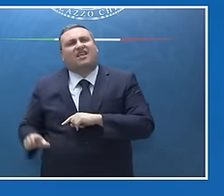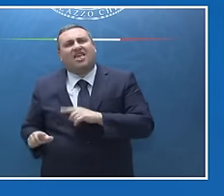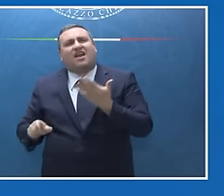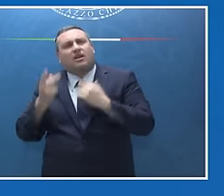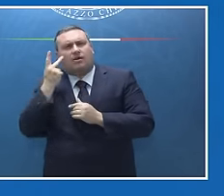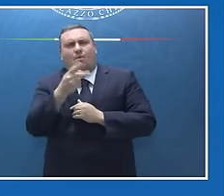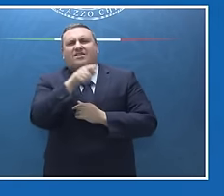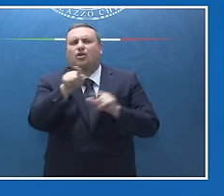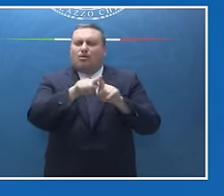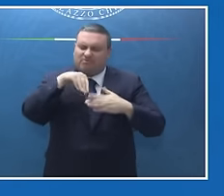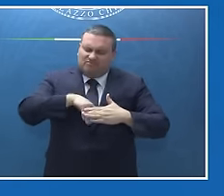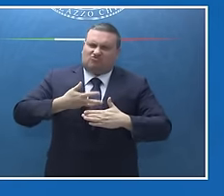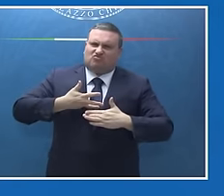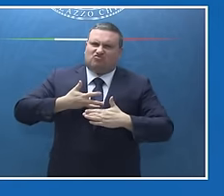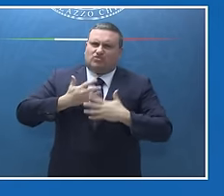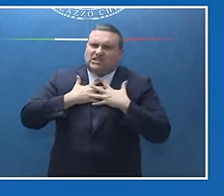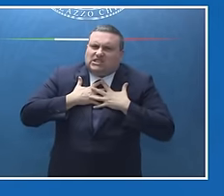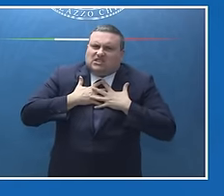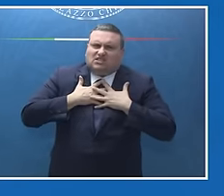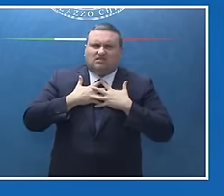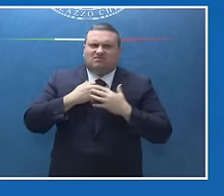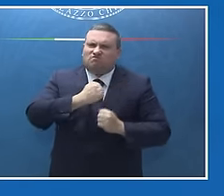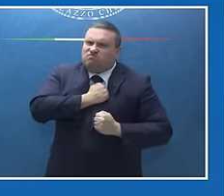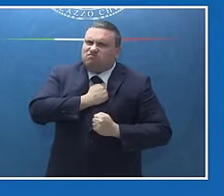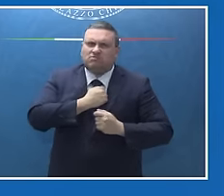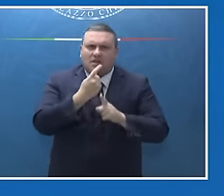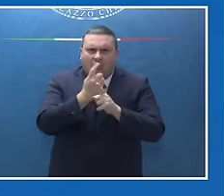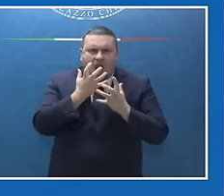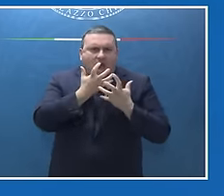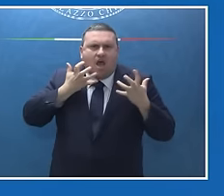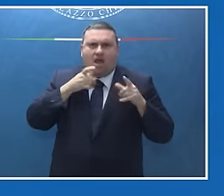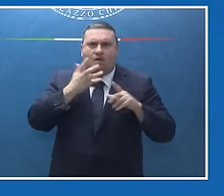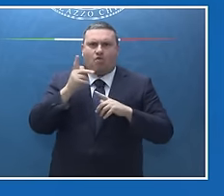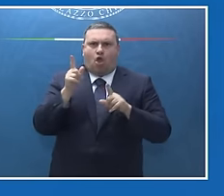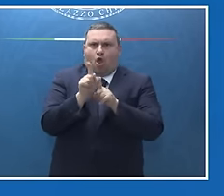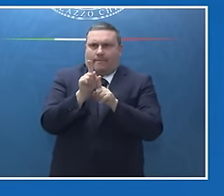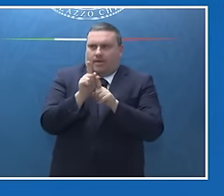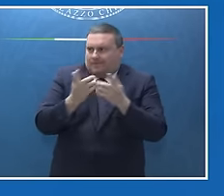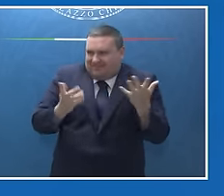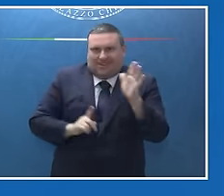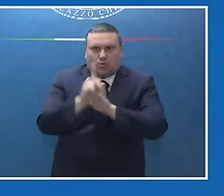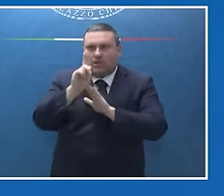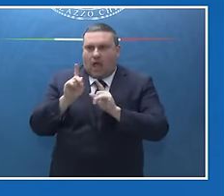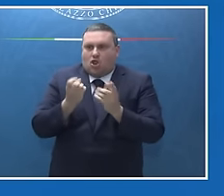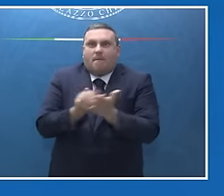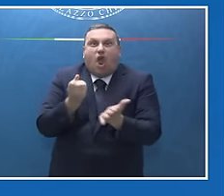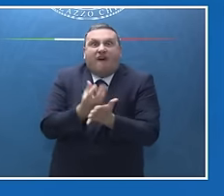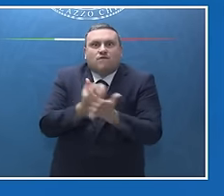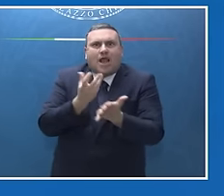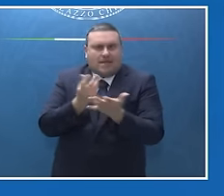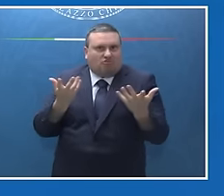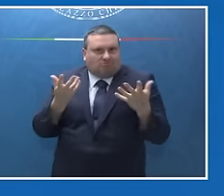politici politici che cercano di provocare per ottenere un risultato come quello che hanno ottenuto